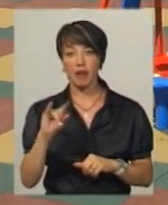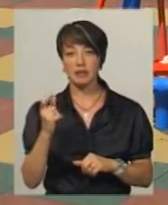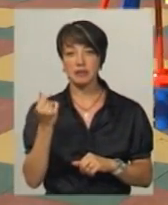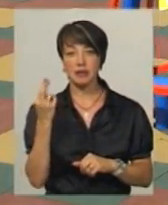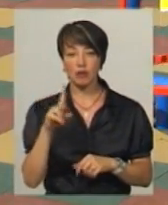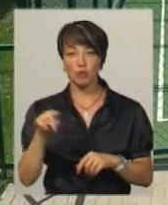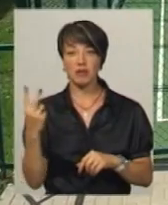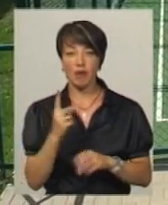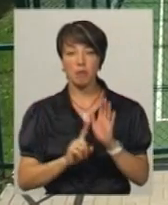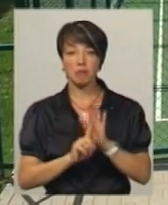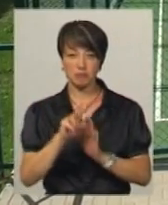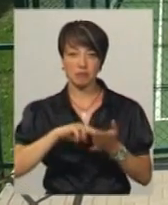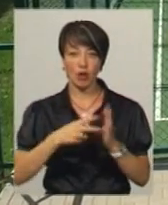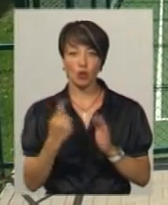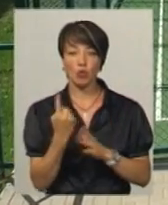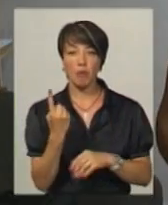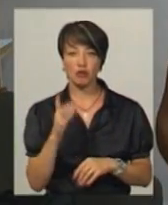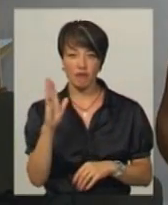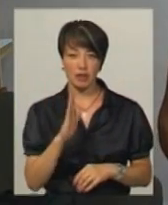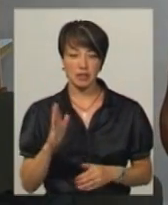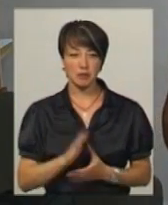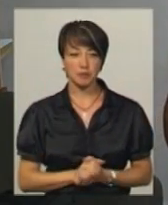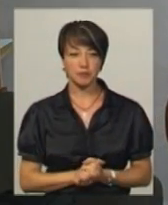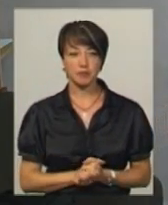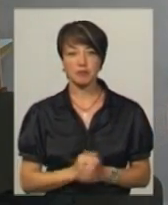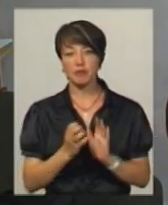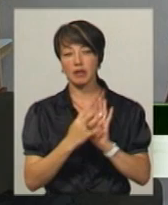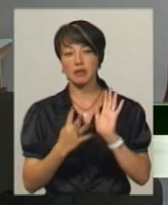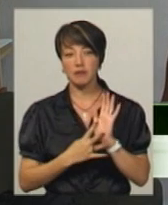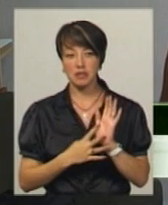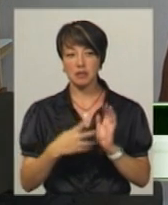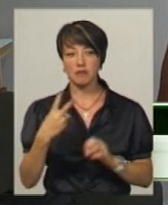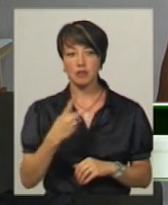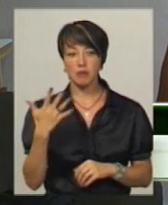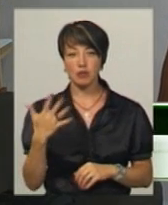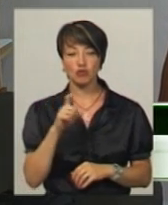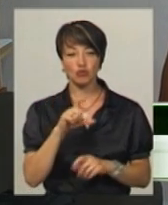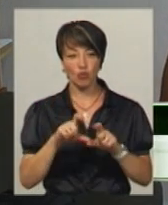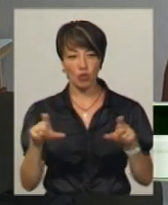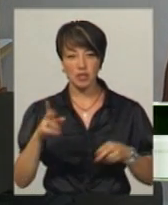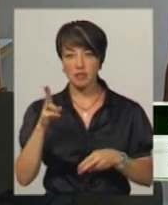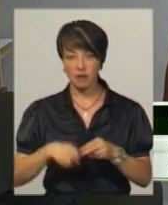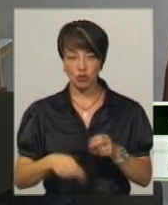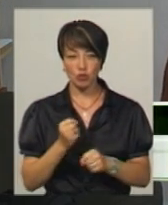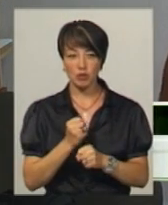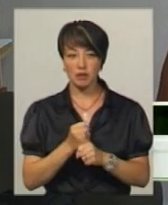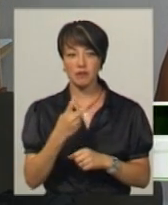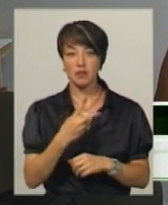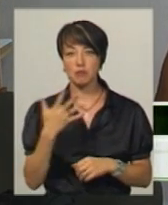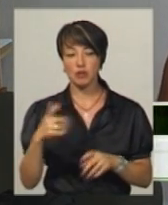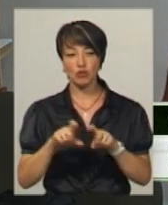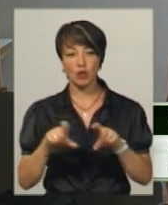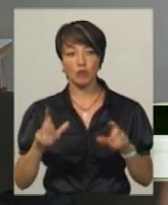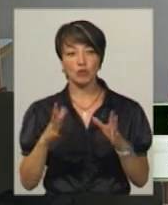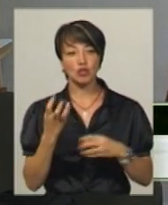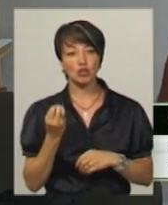запустити в експлуатацію до 1 вересня. У 19-й і 25-й школі майже завершено роботи, у 25-й